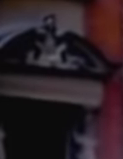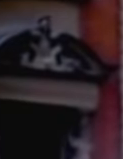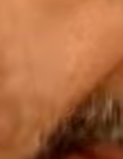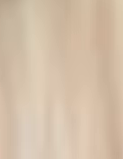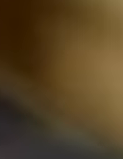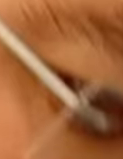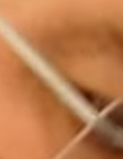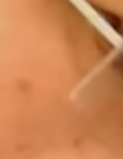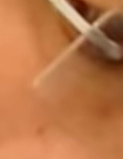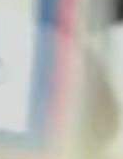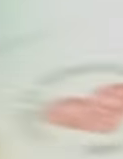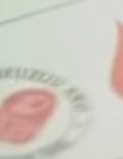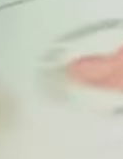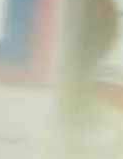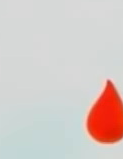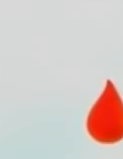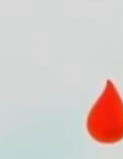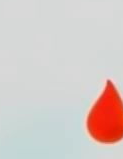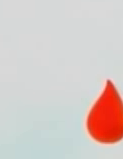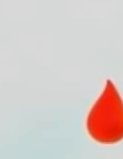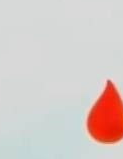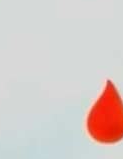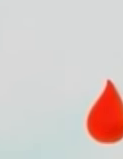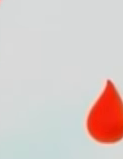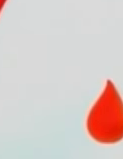Ulepšajte dan sebi i drugima.